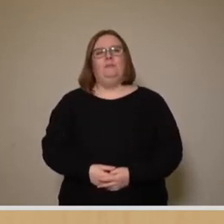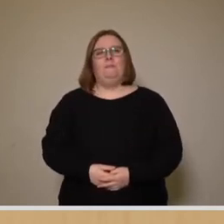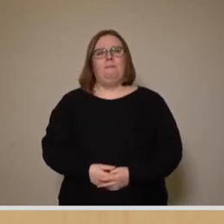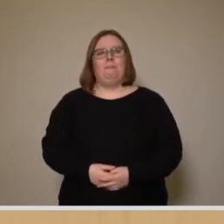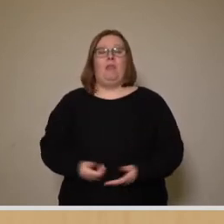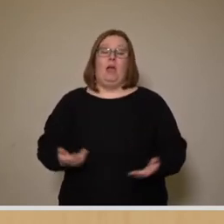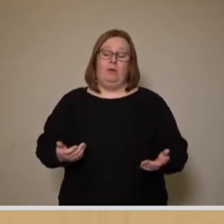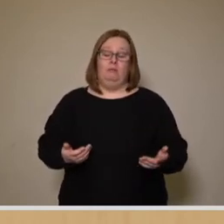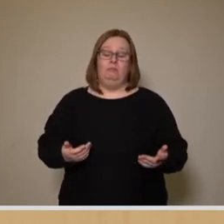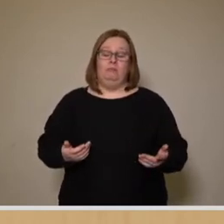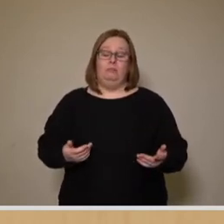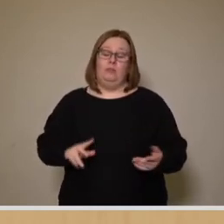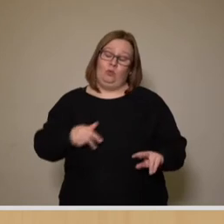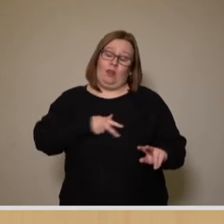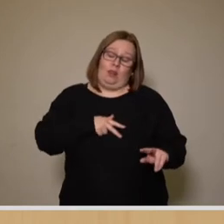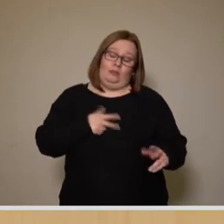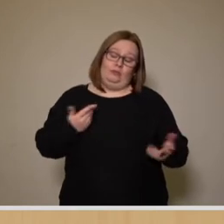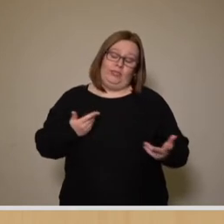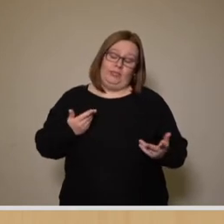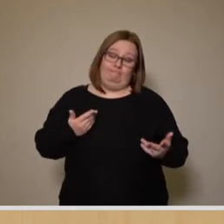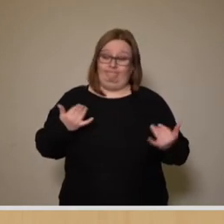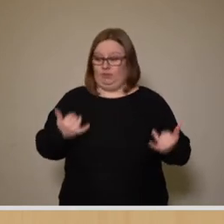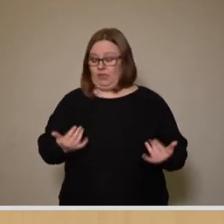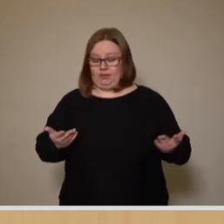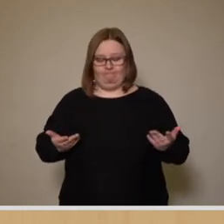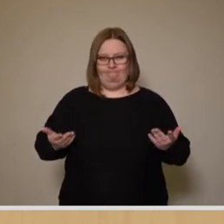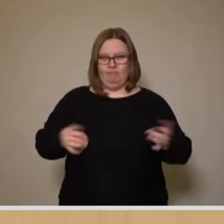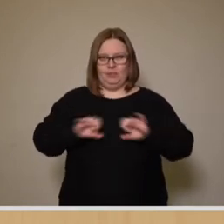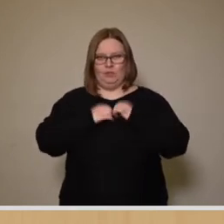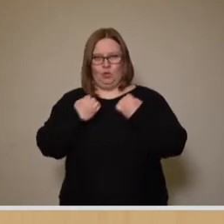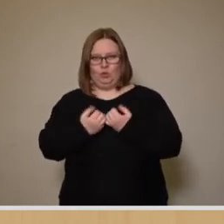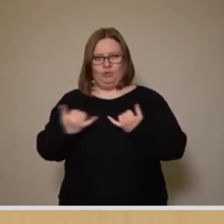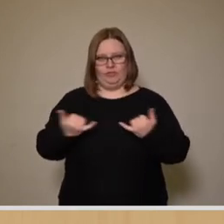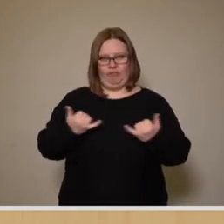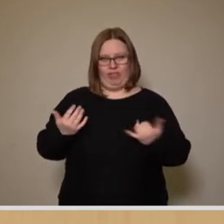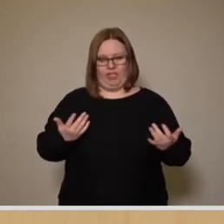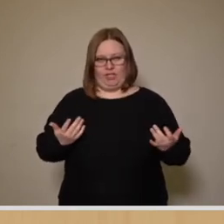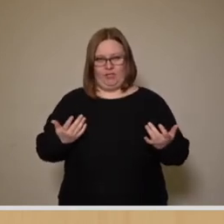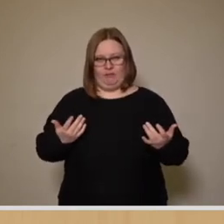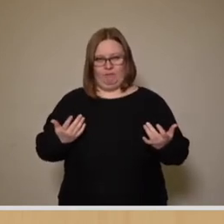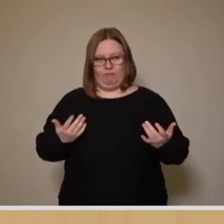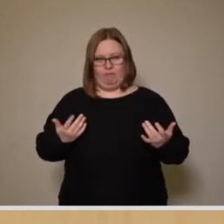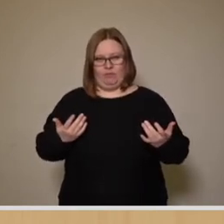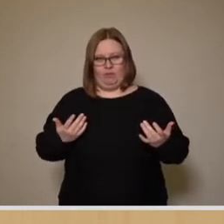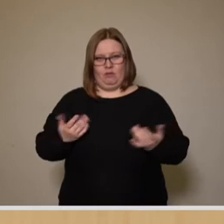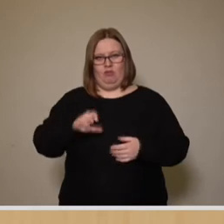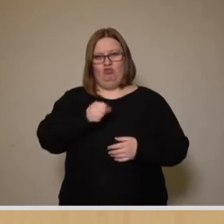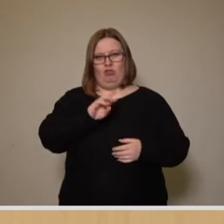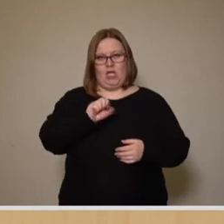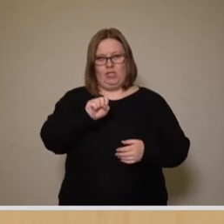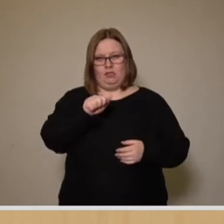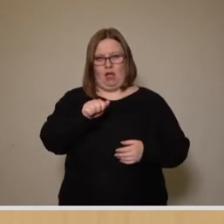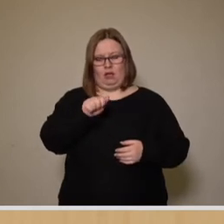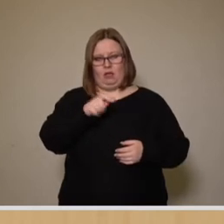Man muss aber auch ehrlich sein und sagen, wie gehen wir jetzt mit der ganzen Sache um. Das Stesat-Gutachten, welches in dem Antrag